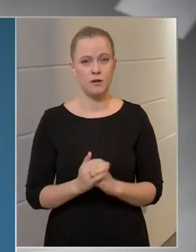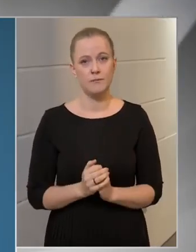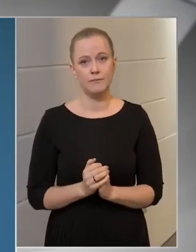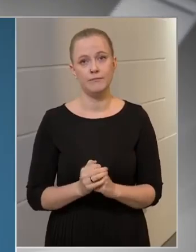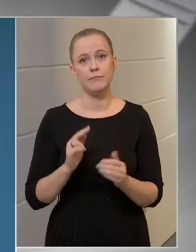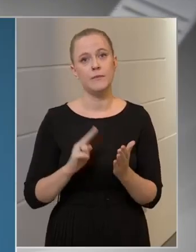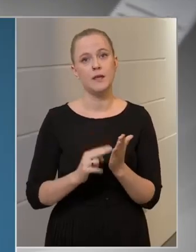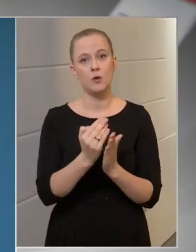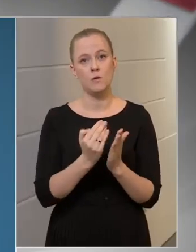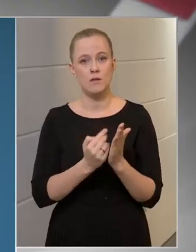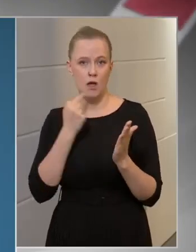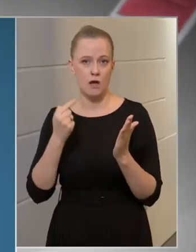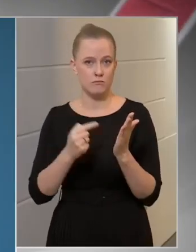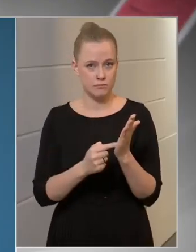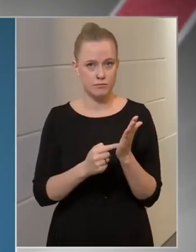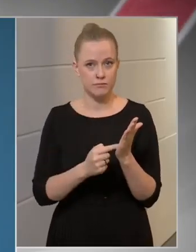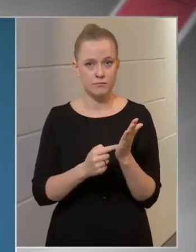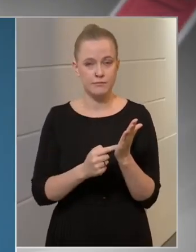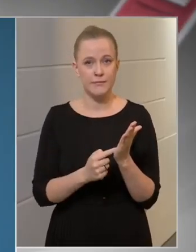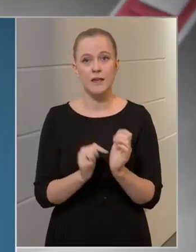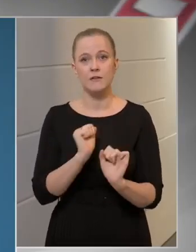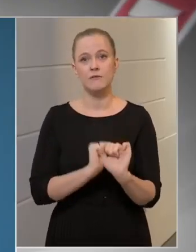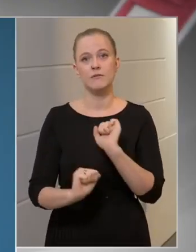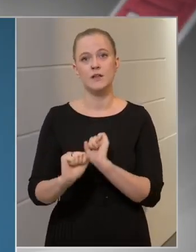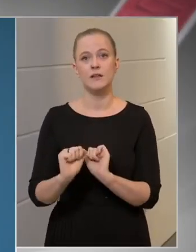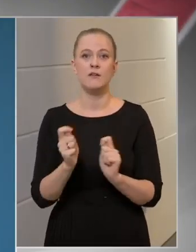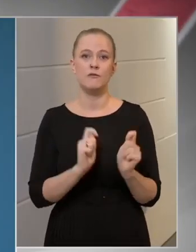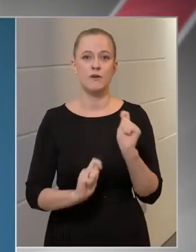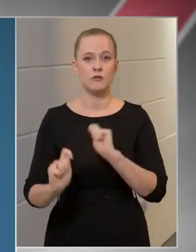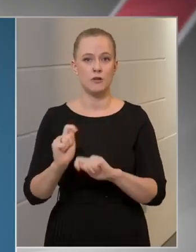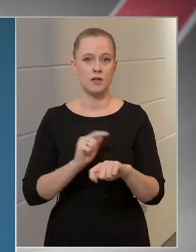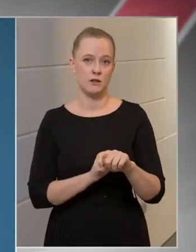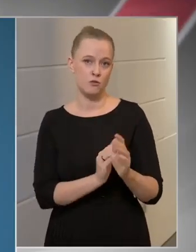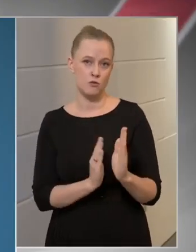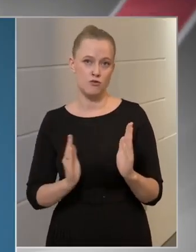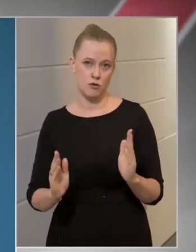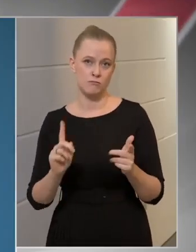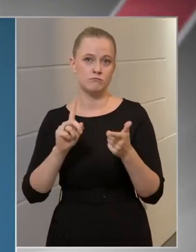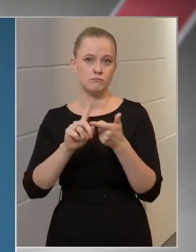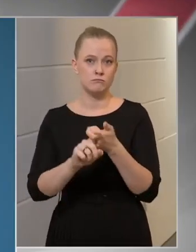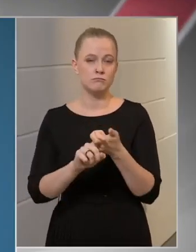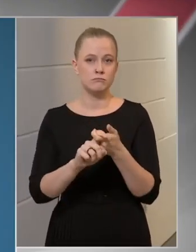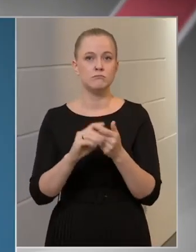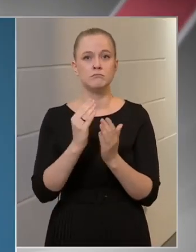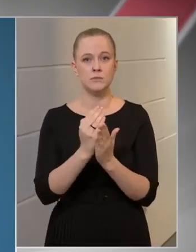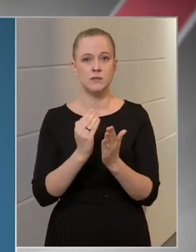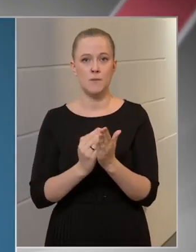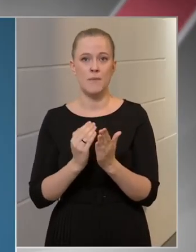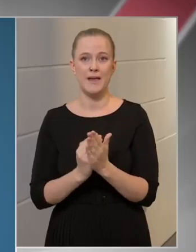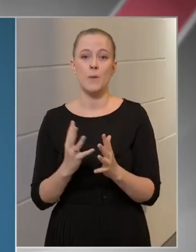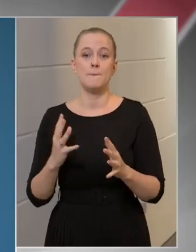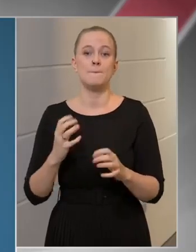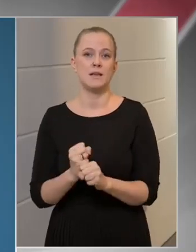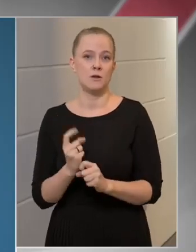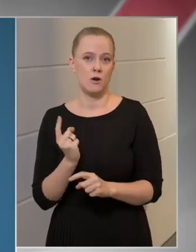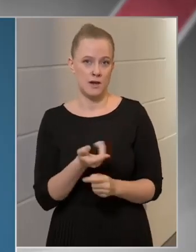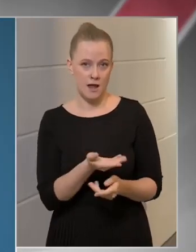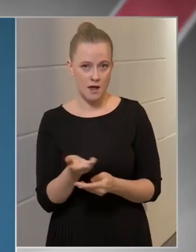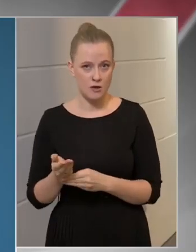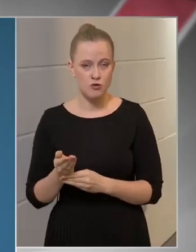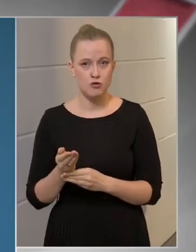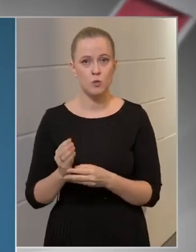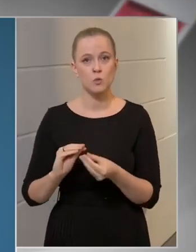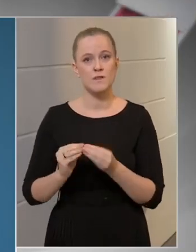jogszabály továbbá megfogalmazza azt is, hogy a védett vásárlási idősávra vonatkozó szabályok betartatására az üzlet